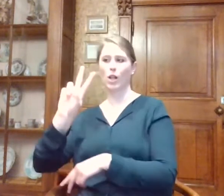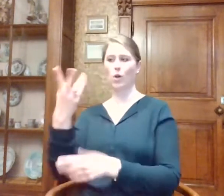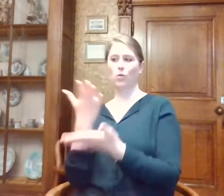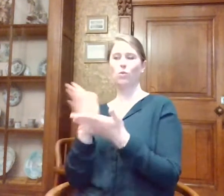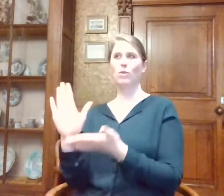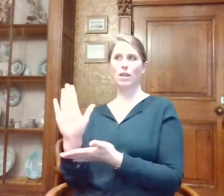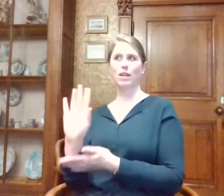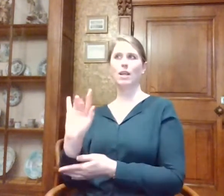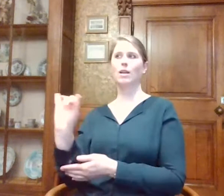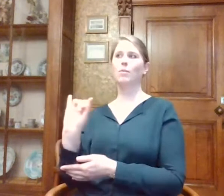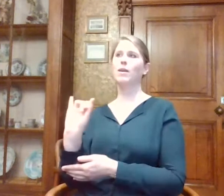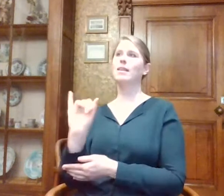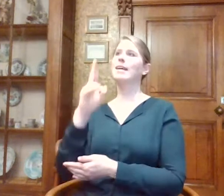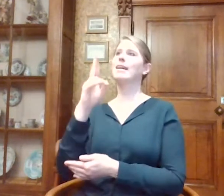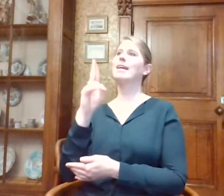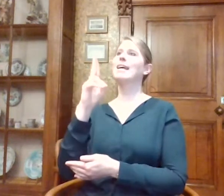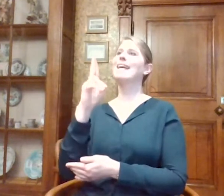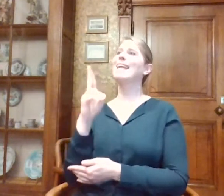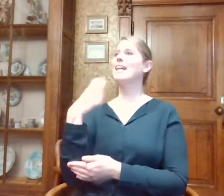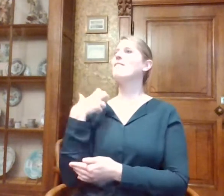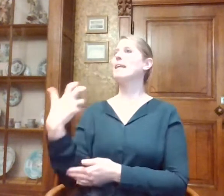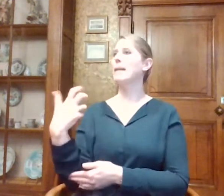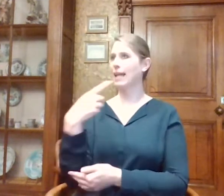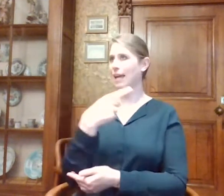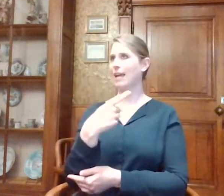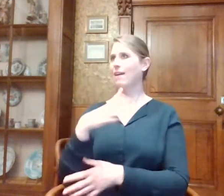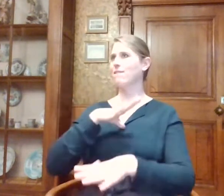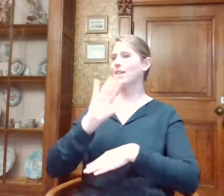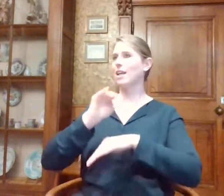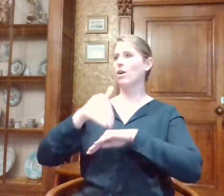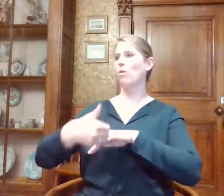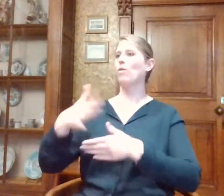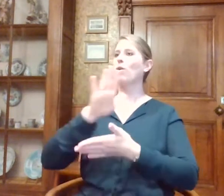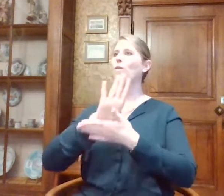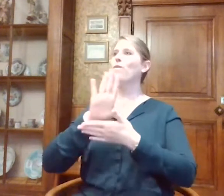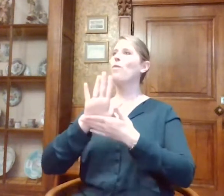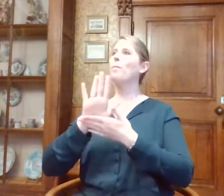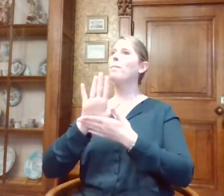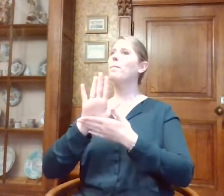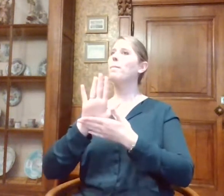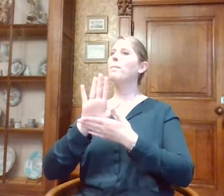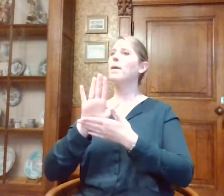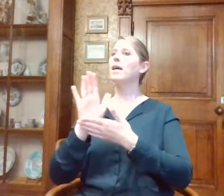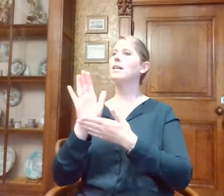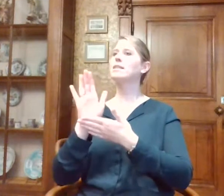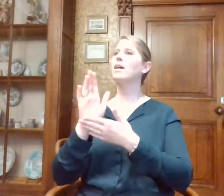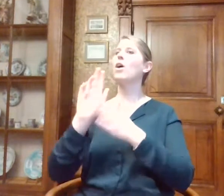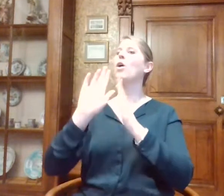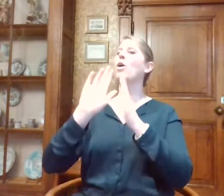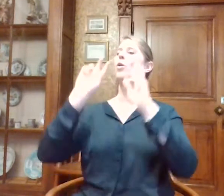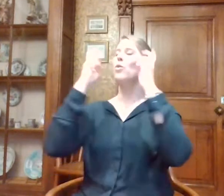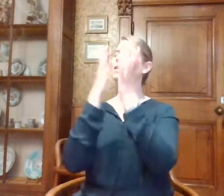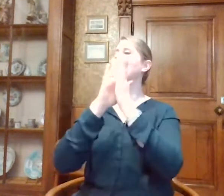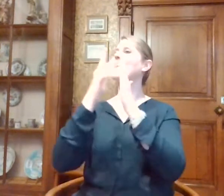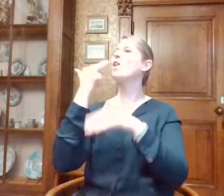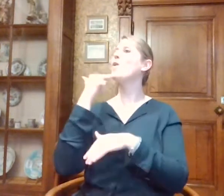verteld door Hilde van Himmelrijk. En zij zal het voorbeeld van de Universiteitsbibliotheek van Leuven aantonen.